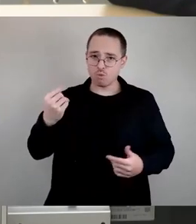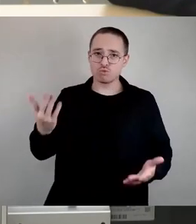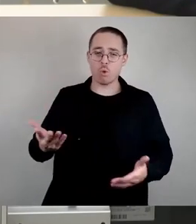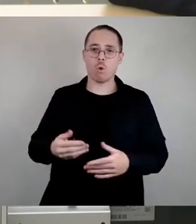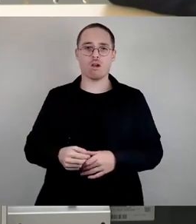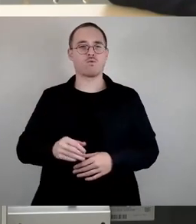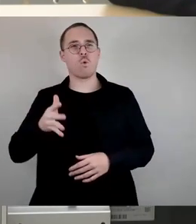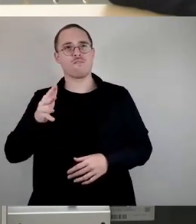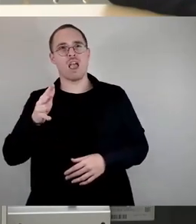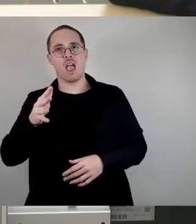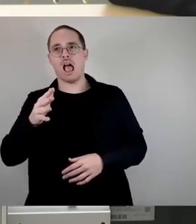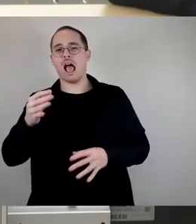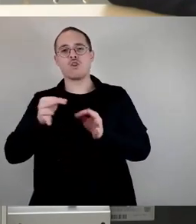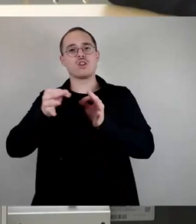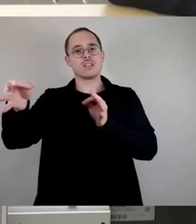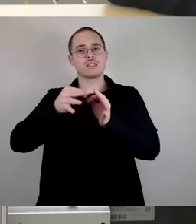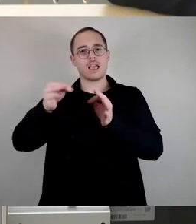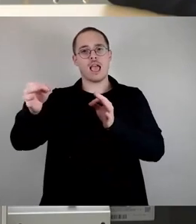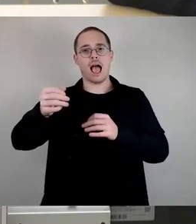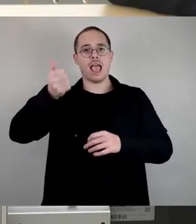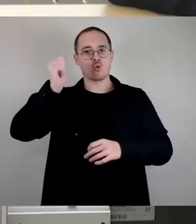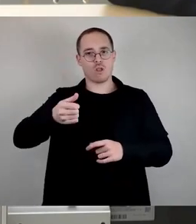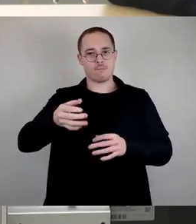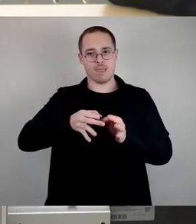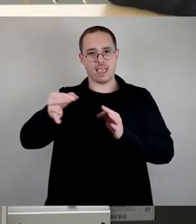ungefähr 100 Meter von diesem Objekt entfernt.